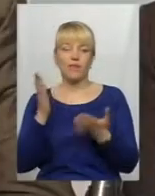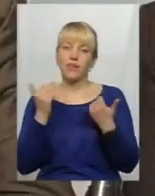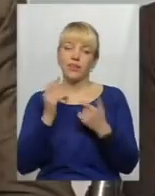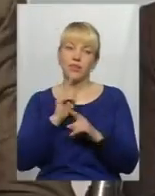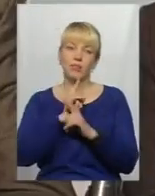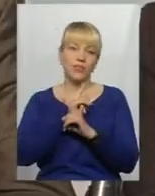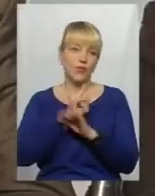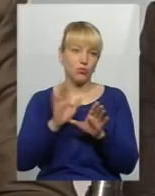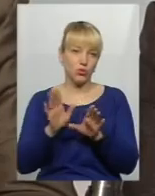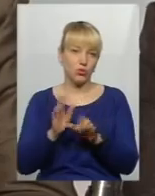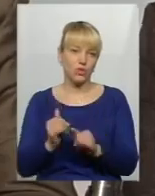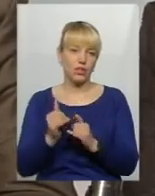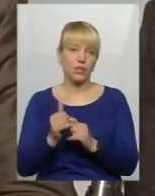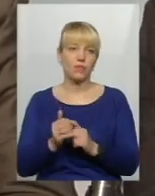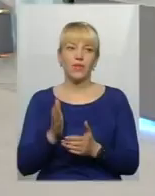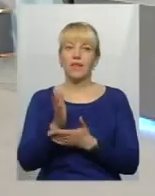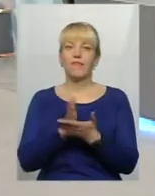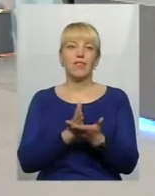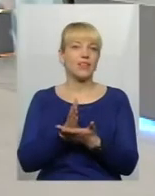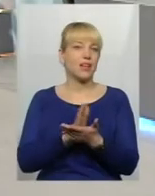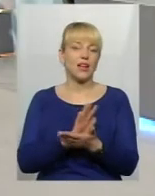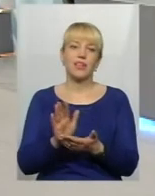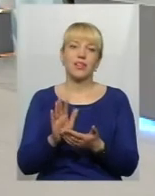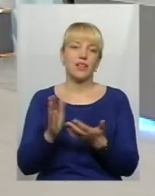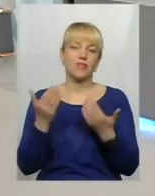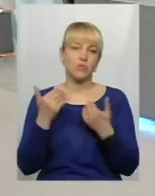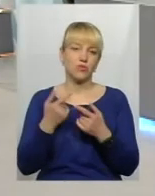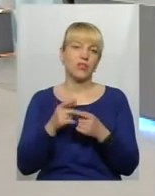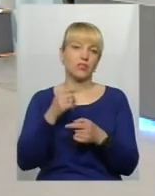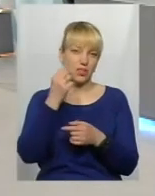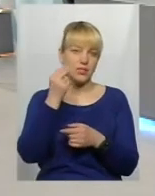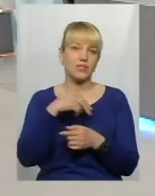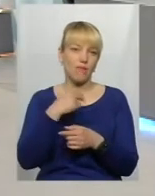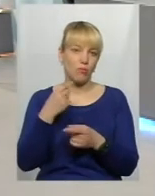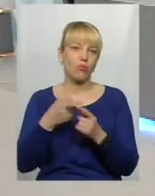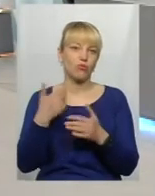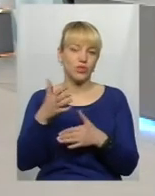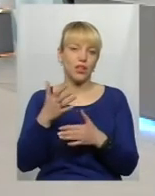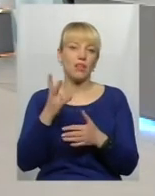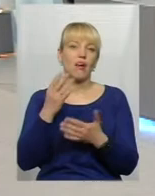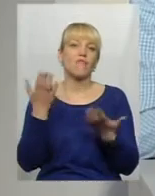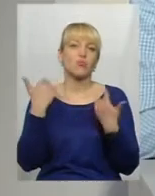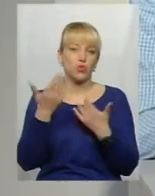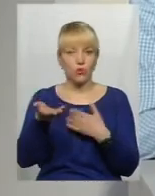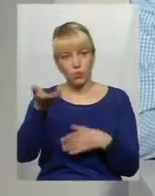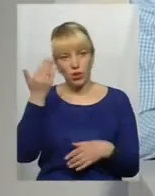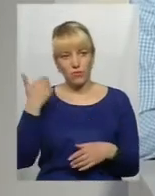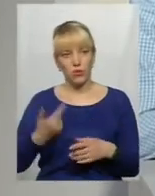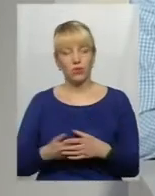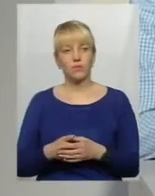вихідним 9 не Ветерани відпочивають, вони на заслуженого відпочинку ті, хто, слава Богу, живе. Так, і тут ще